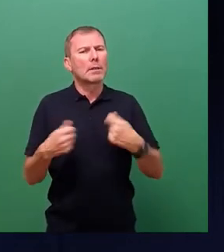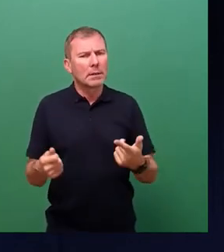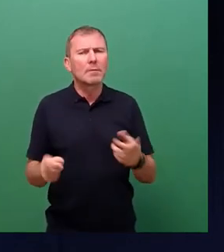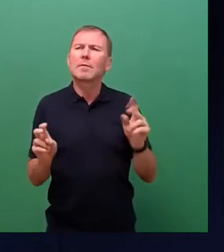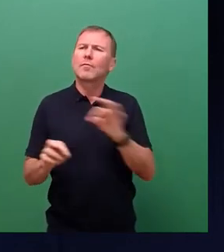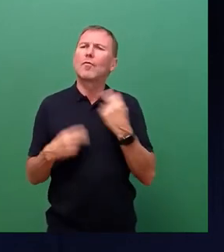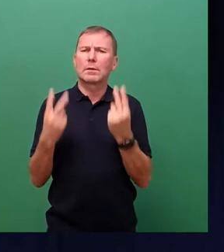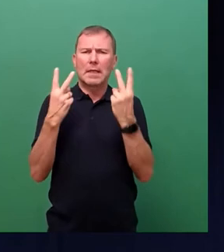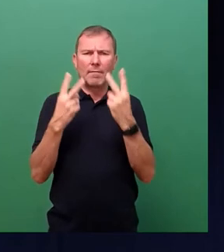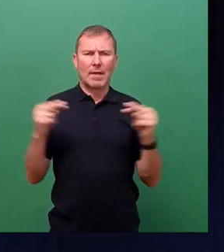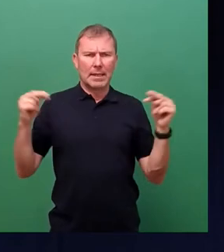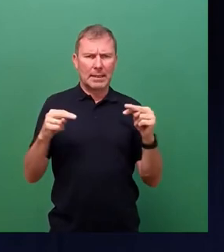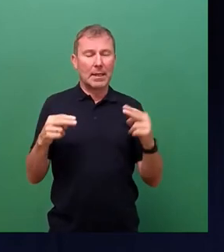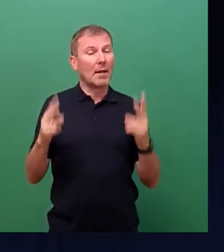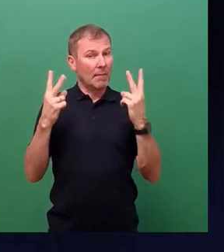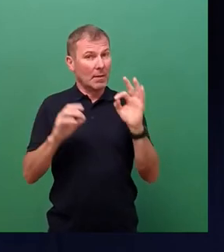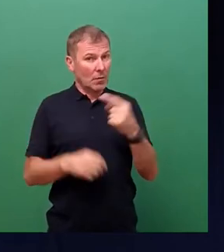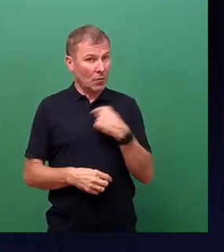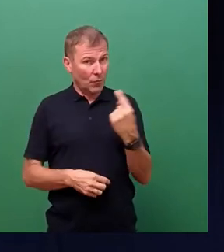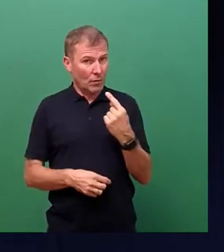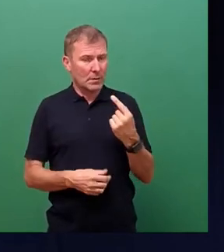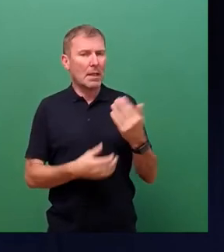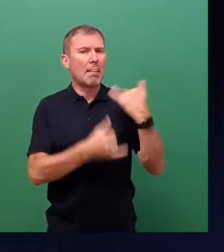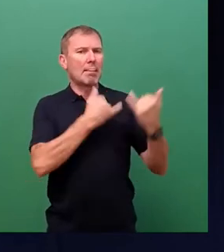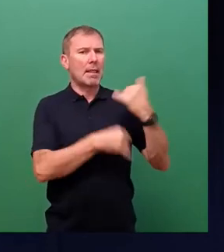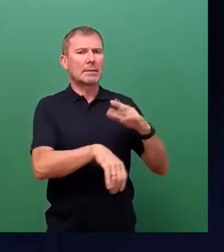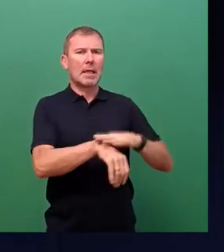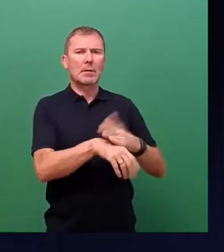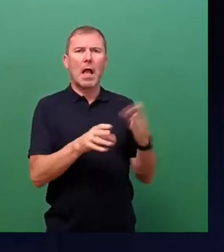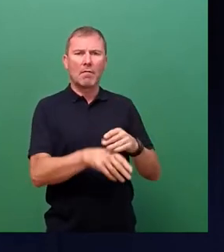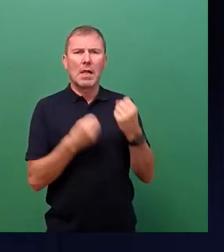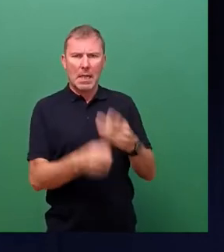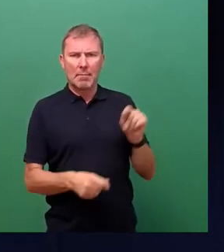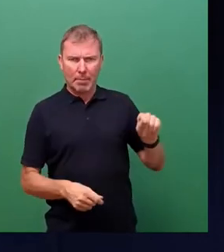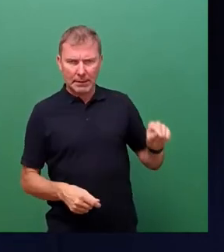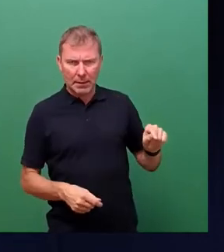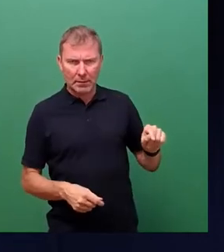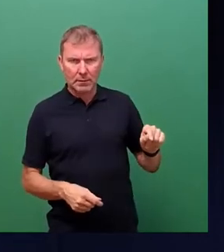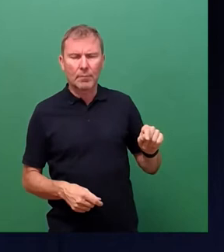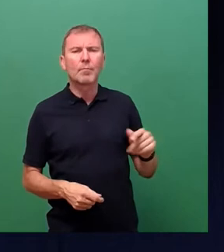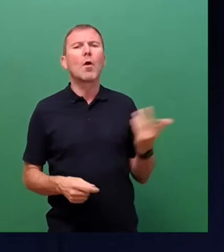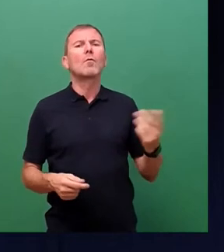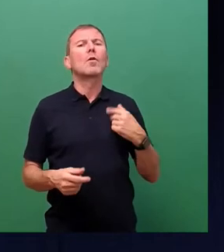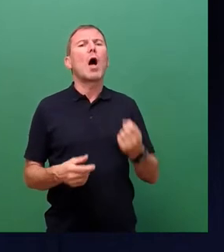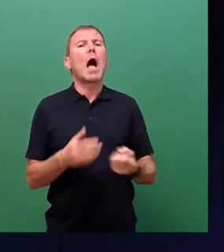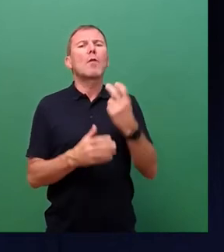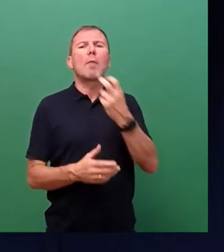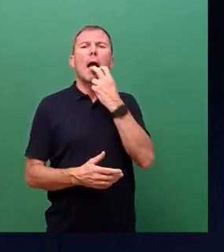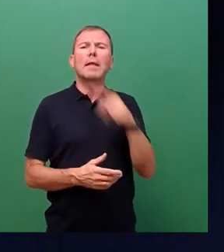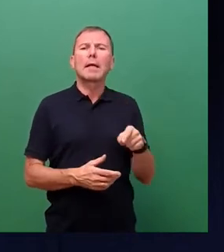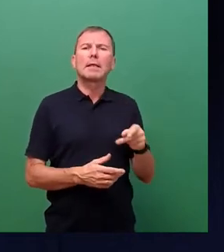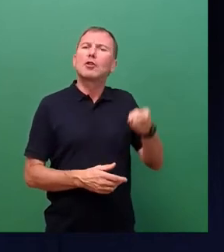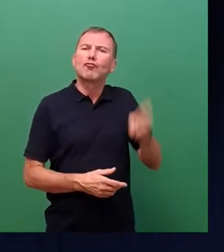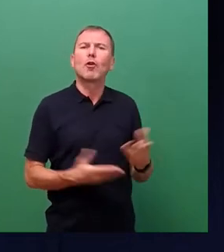Betrachtung. Relevant sind die, welche in letzter Zeit zu Ausfällen geführt haben. Und was ist relevant oder wo haben erneuerbare Energien Anteil dran? Erstens,